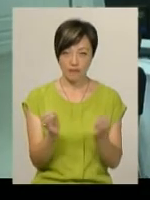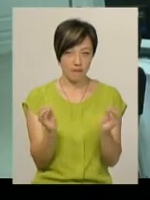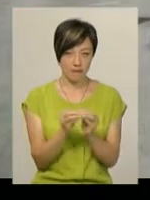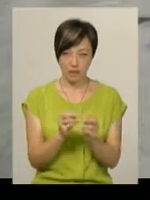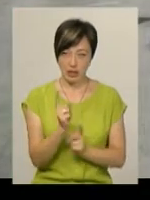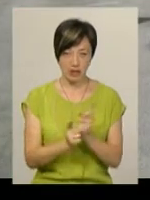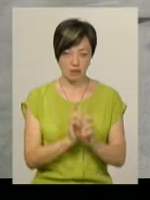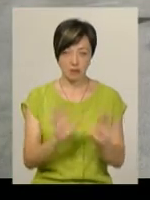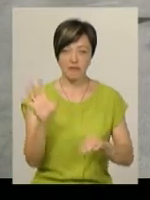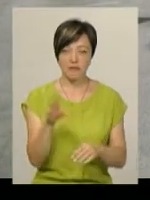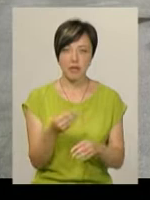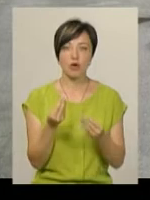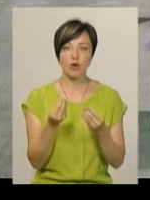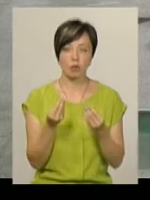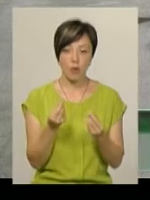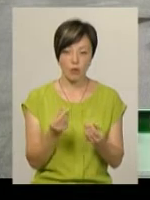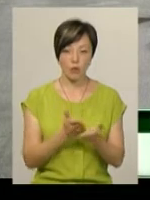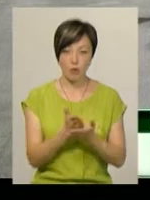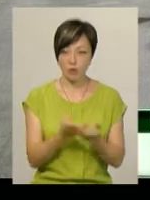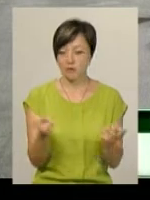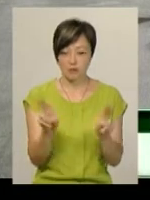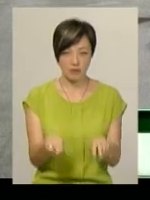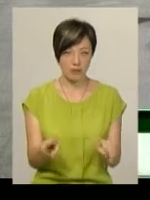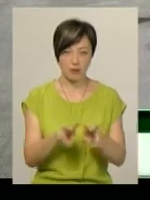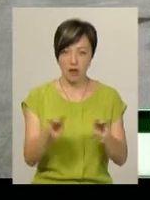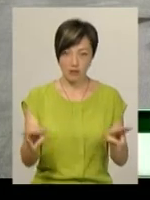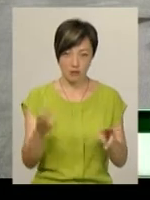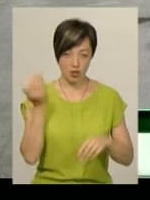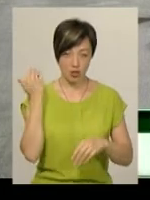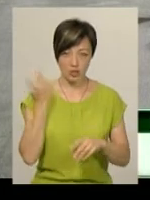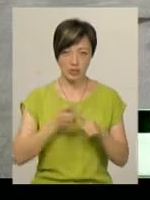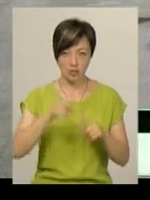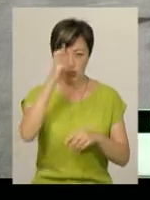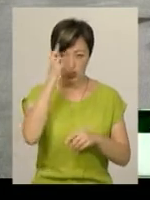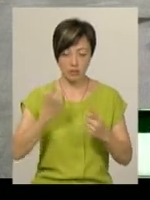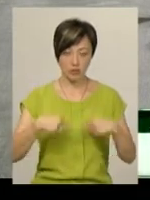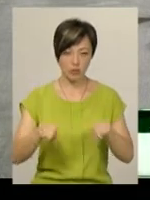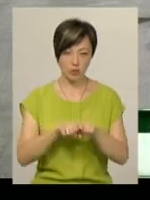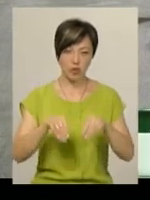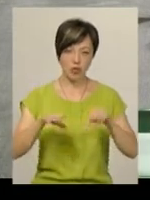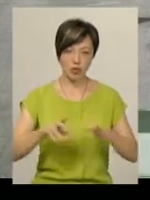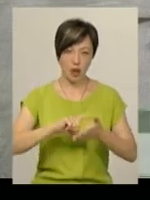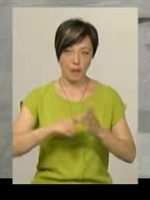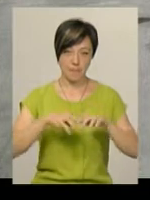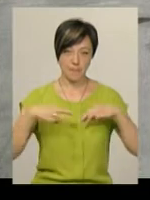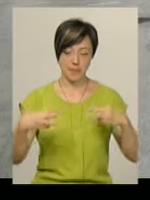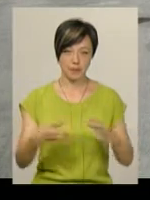незміною. Всі кошти, які були і до цього, залишається така сама вартість послуг. Це державний метод, яка становиться рішенням кабміну.